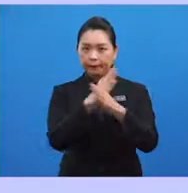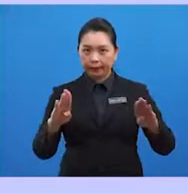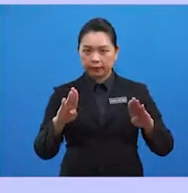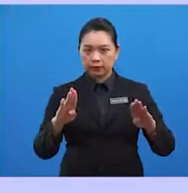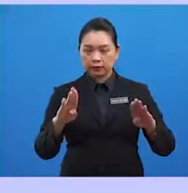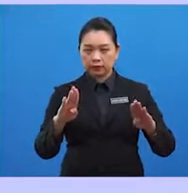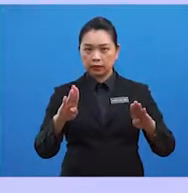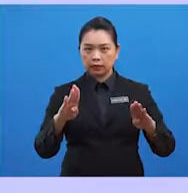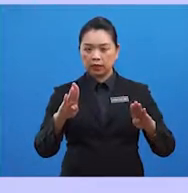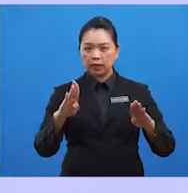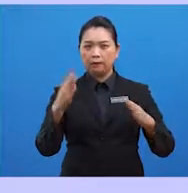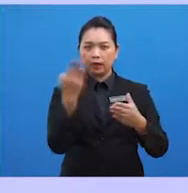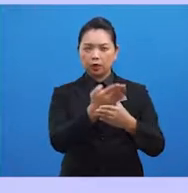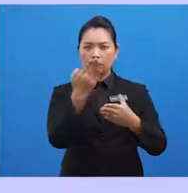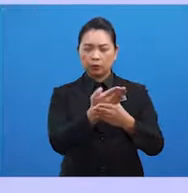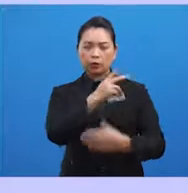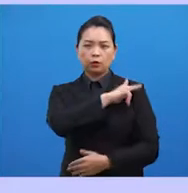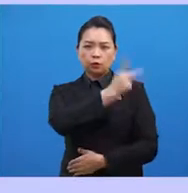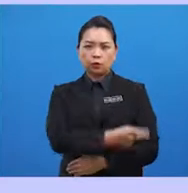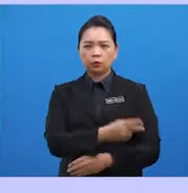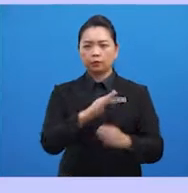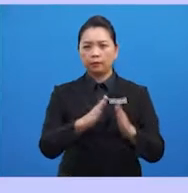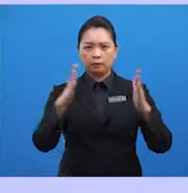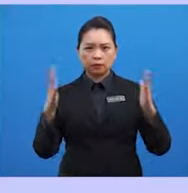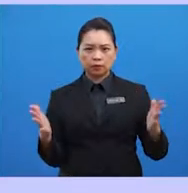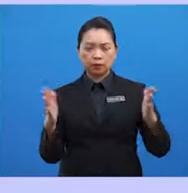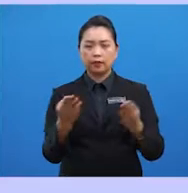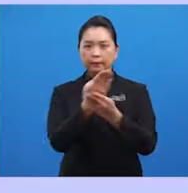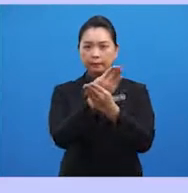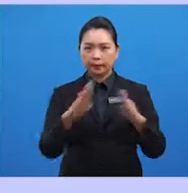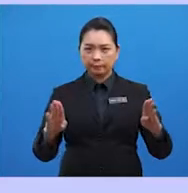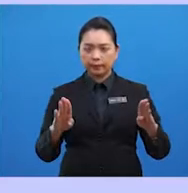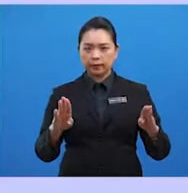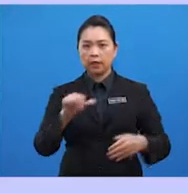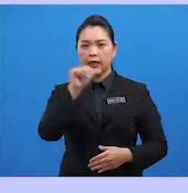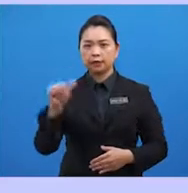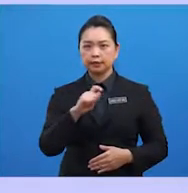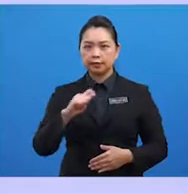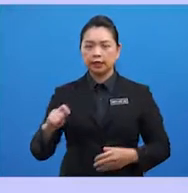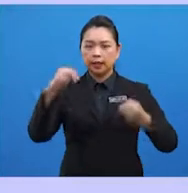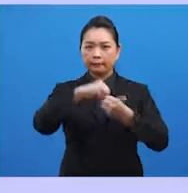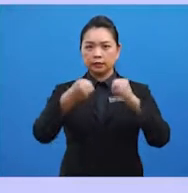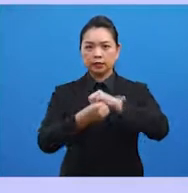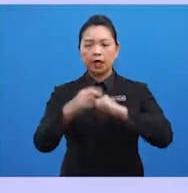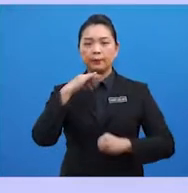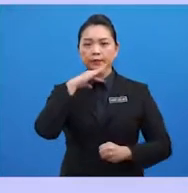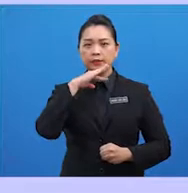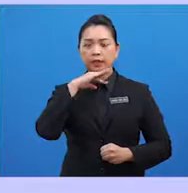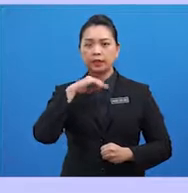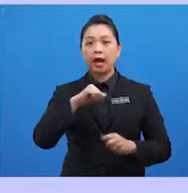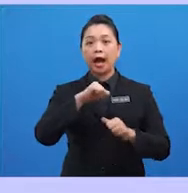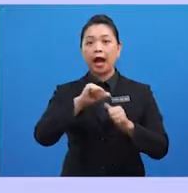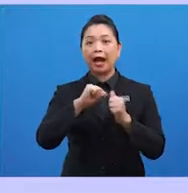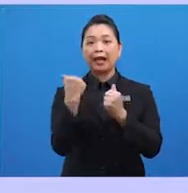kuasa-kuasa besar, membebaskan Asia Tenggara daripada masalah pencemaran alam sekitar